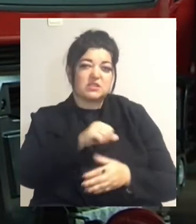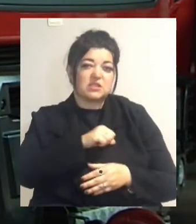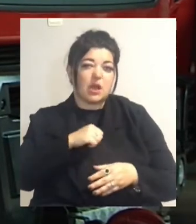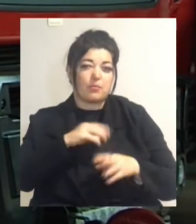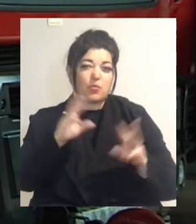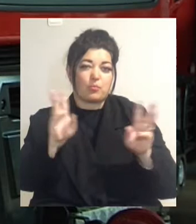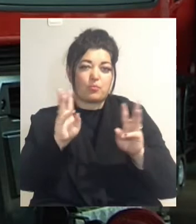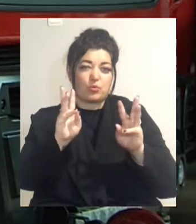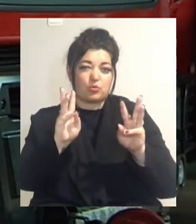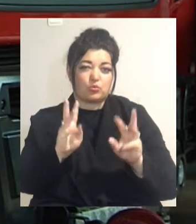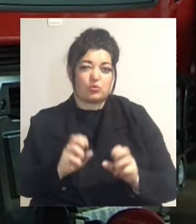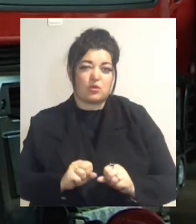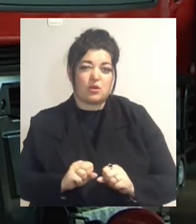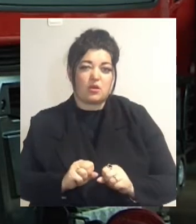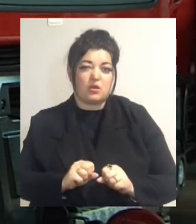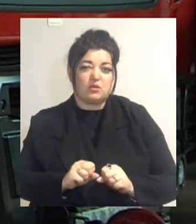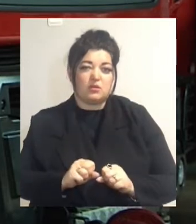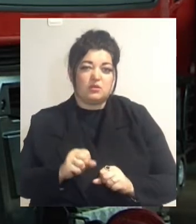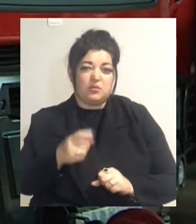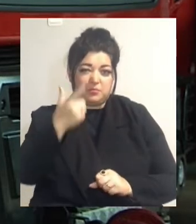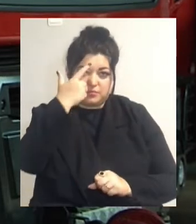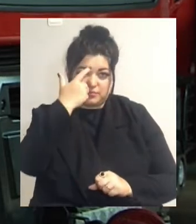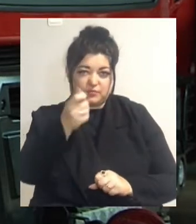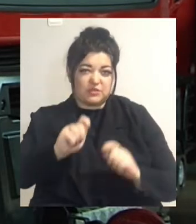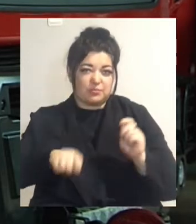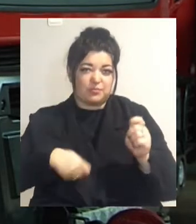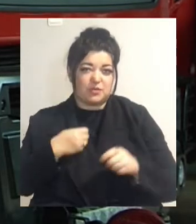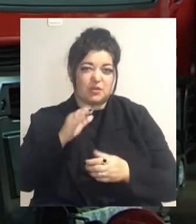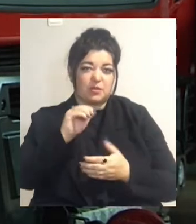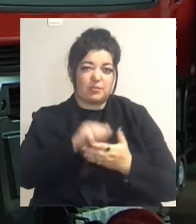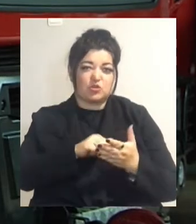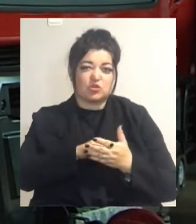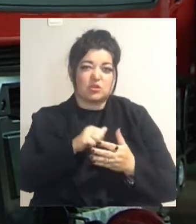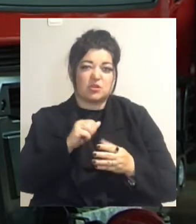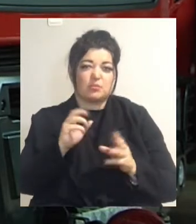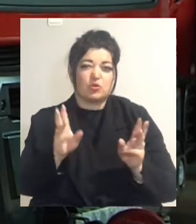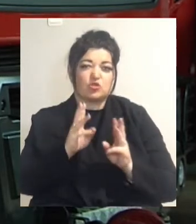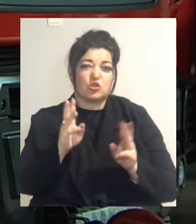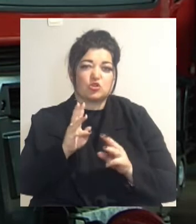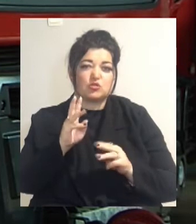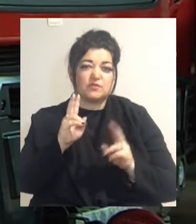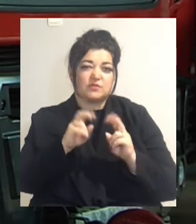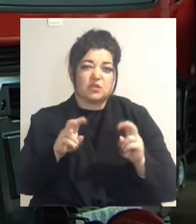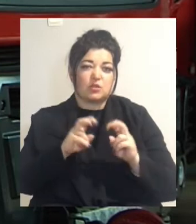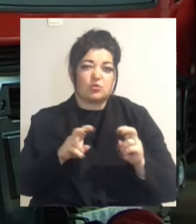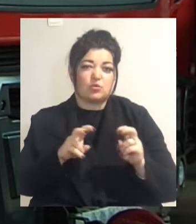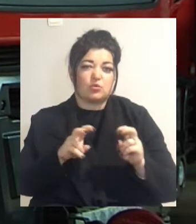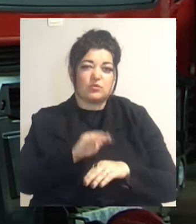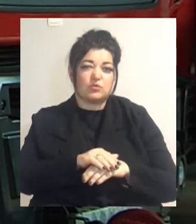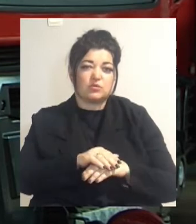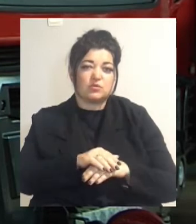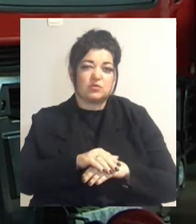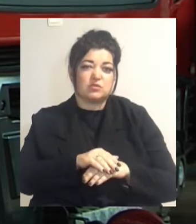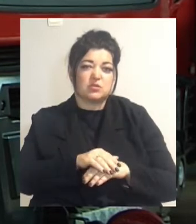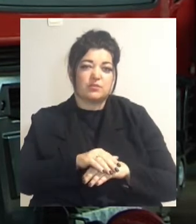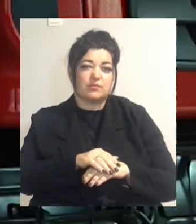На щастя, ніхто не постраждав. Збитки та причини пожежі встановлюються. Від ДСНС залучалася одна одиниця техніки та чотири